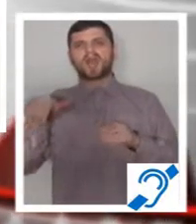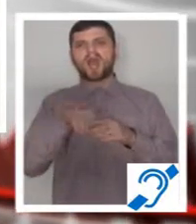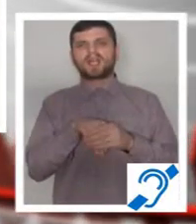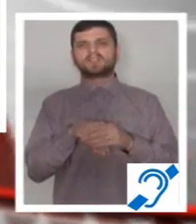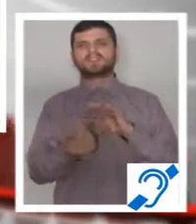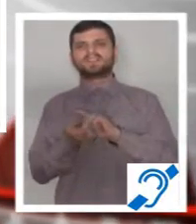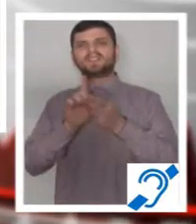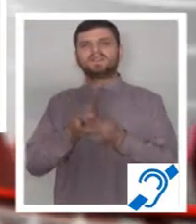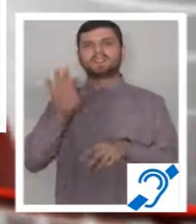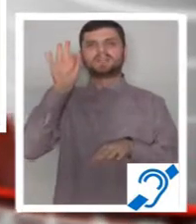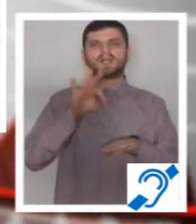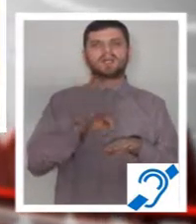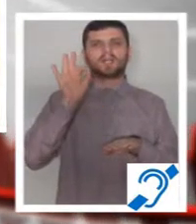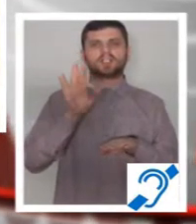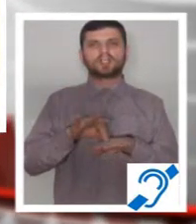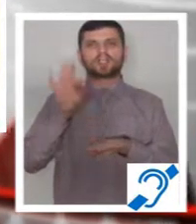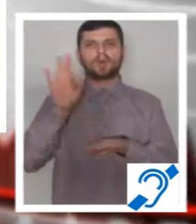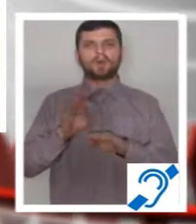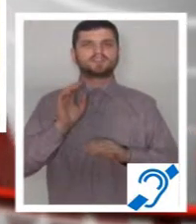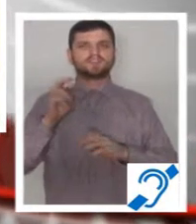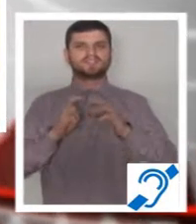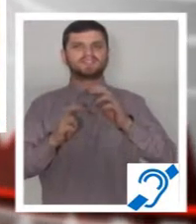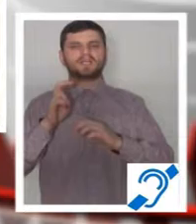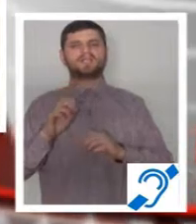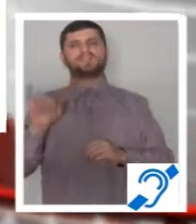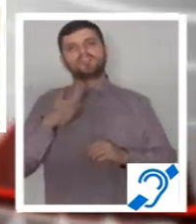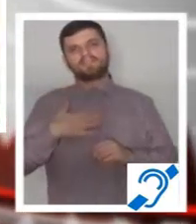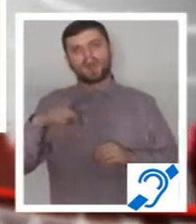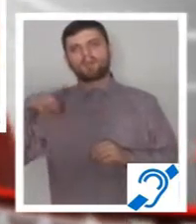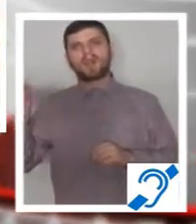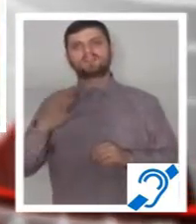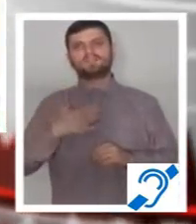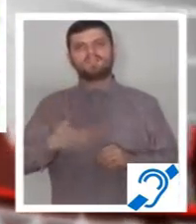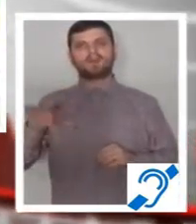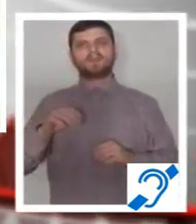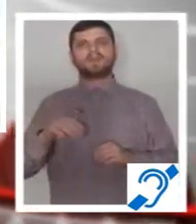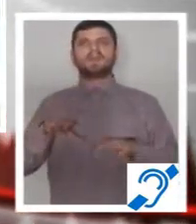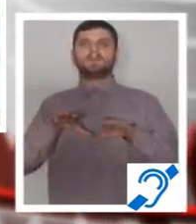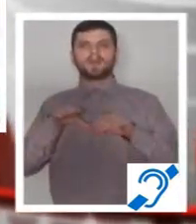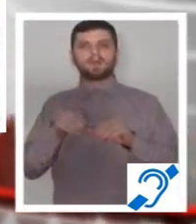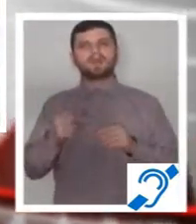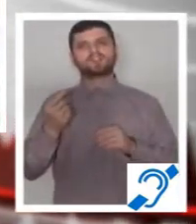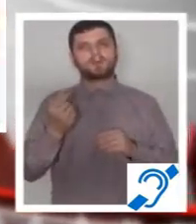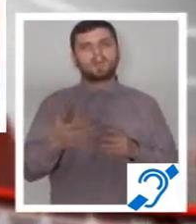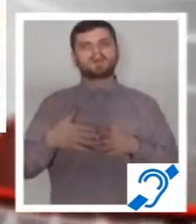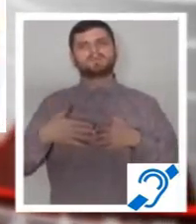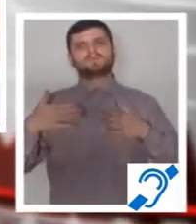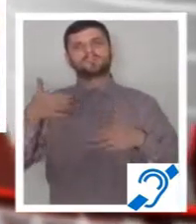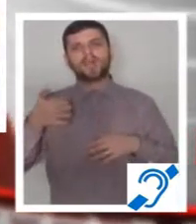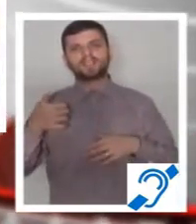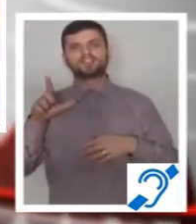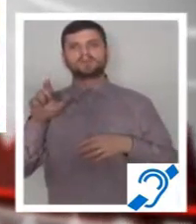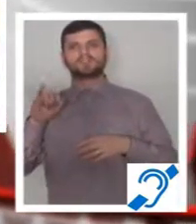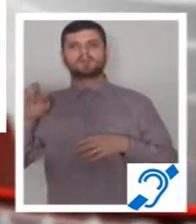pachet de compensații financiare pentru cei care vor accepta să plece voluntar. Angajații care pleacă de bună voie vor primi compensații financiare de aproximativ 60